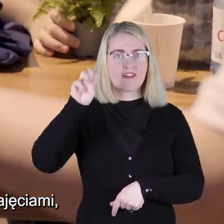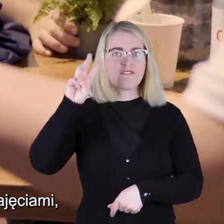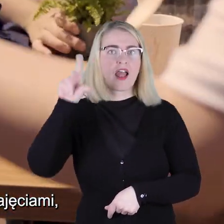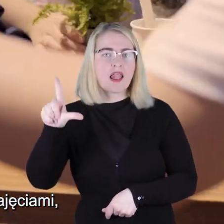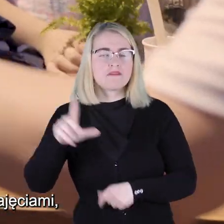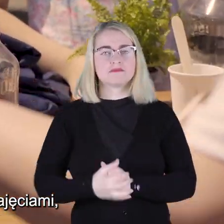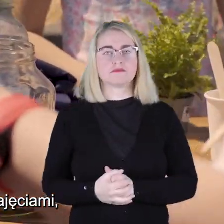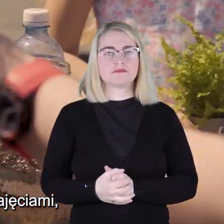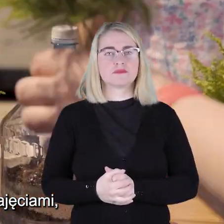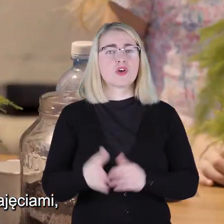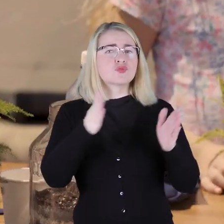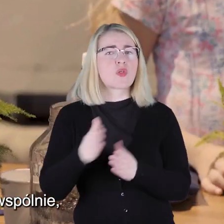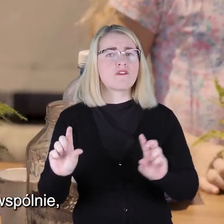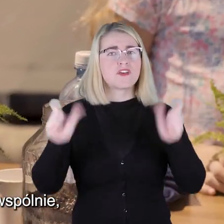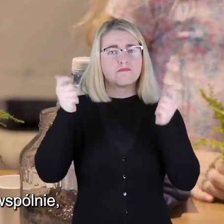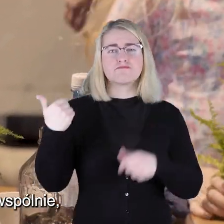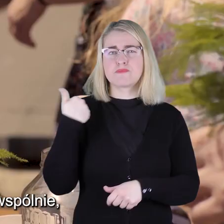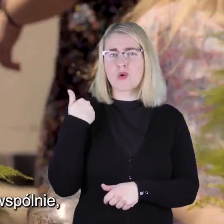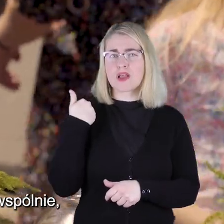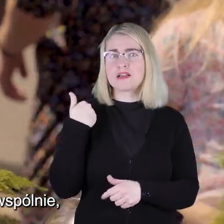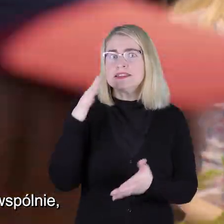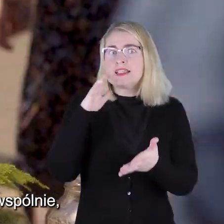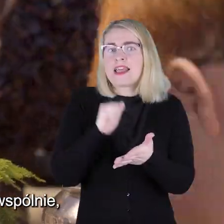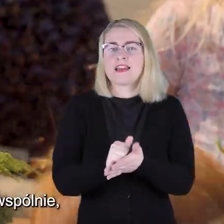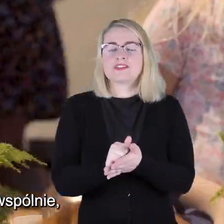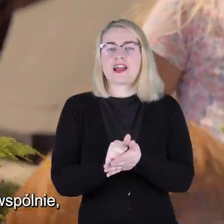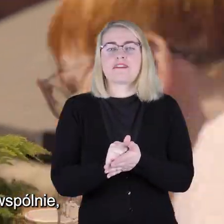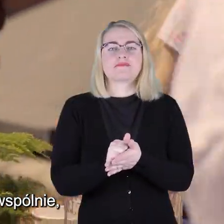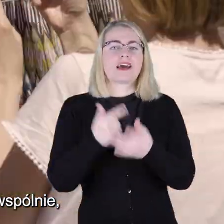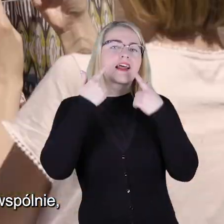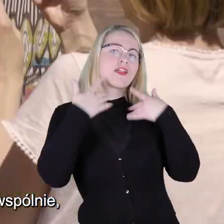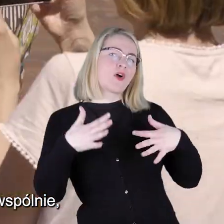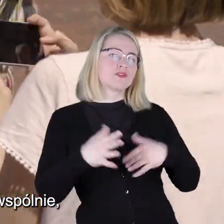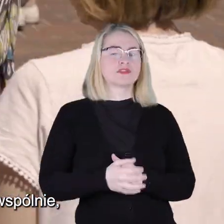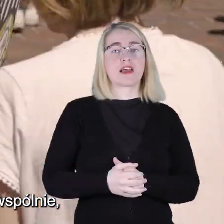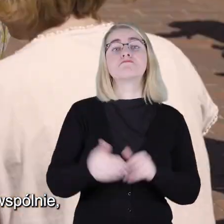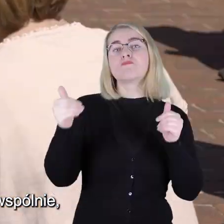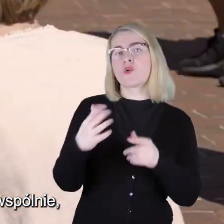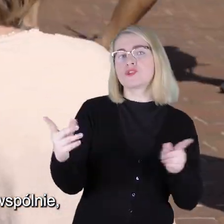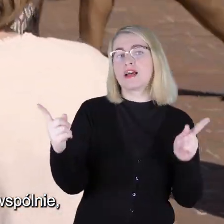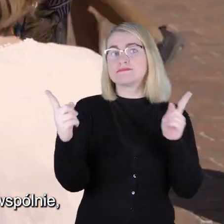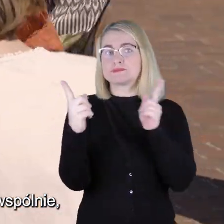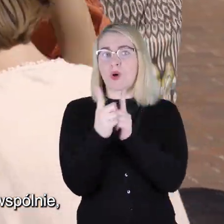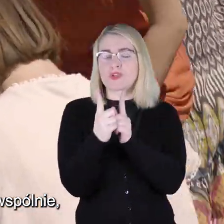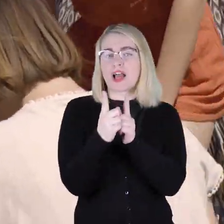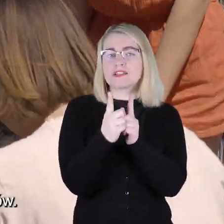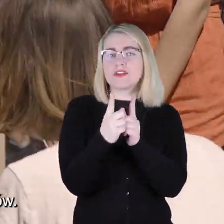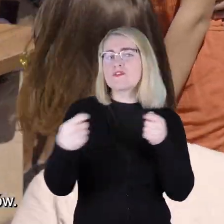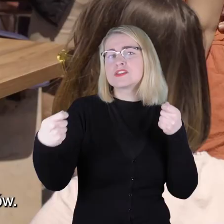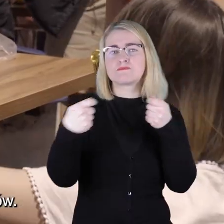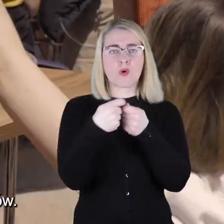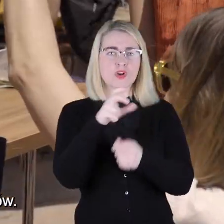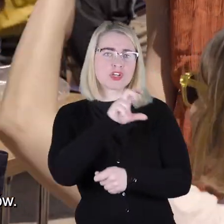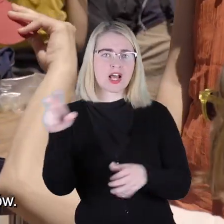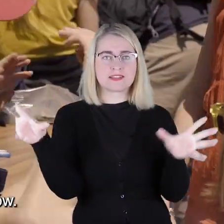Przygotowane wydarzenia były zajęciami, których radością i kwintesencją jest możliwość spędzenia czasu wspólnie,